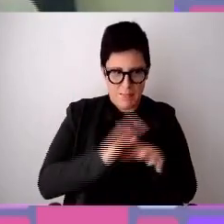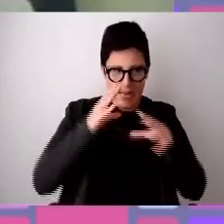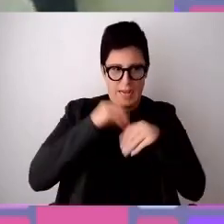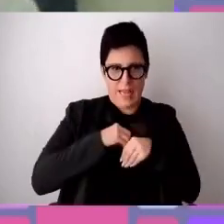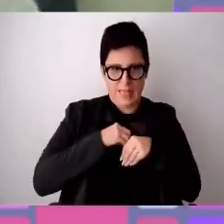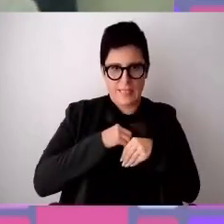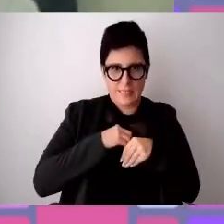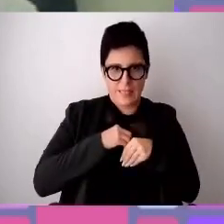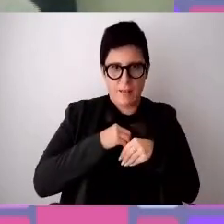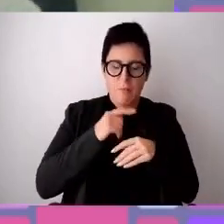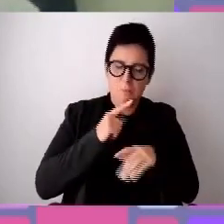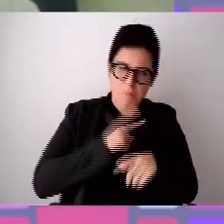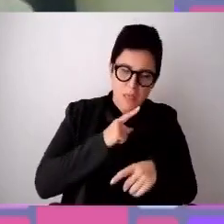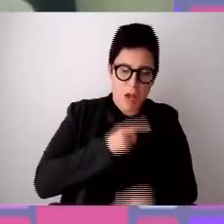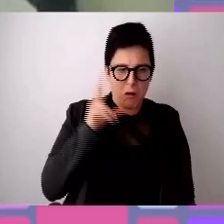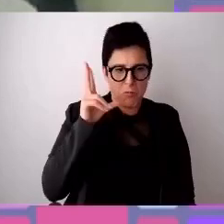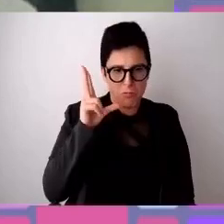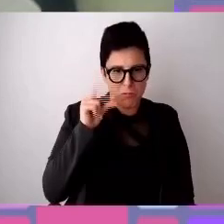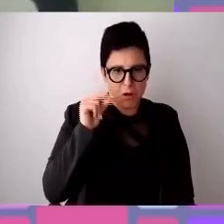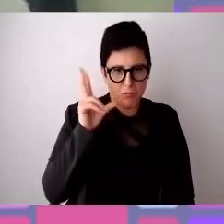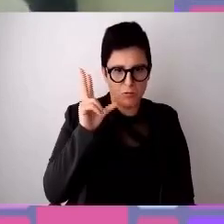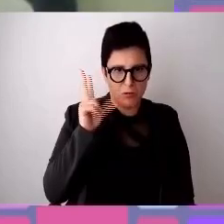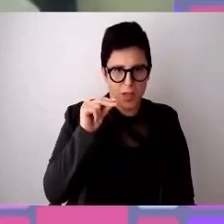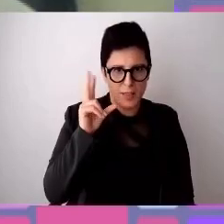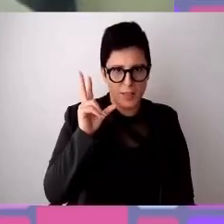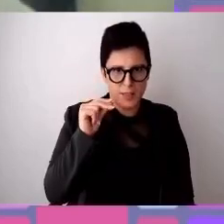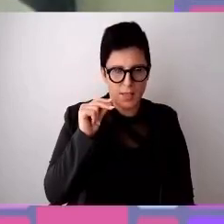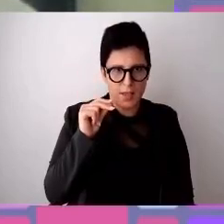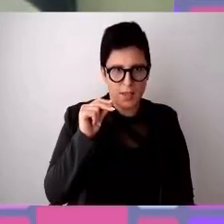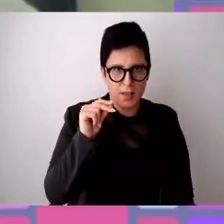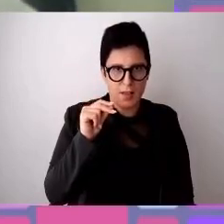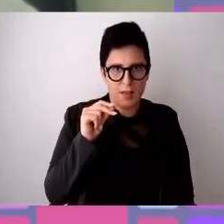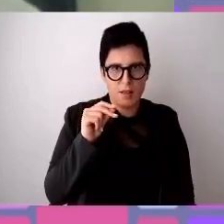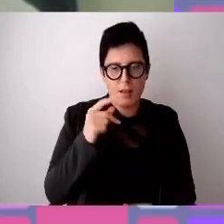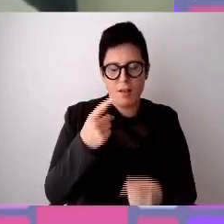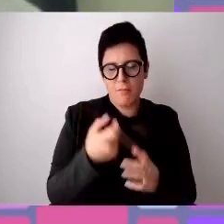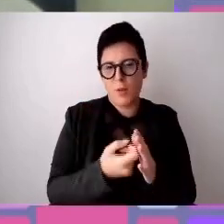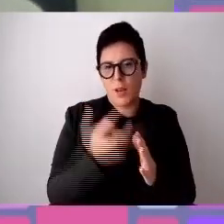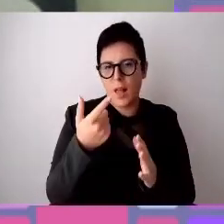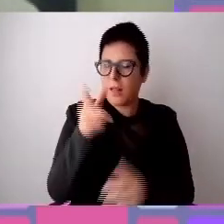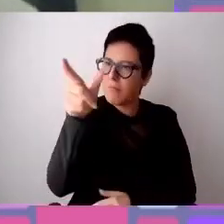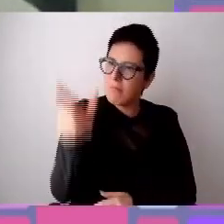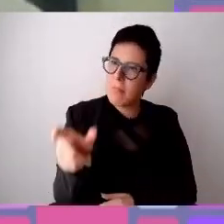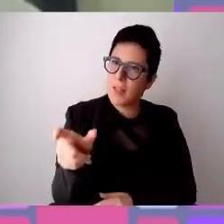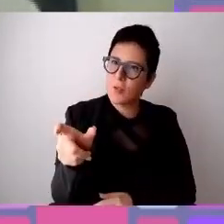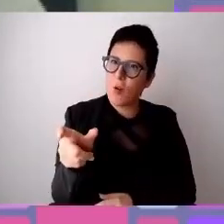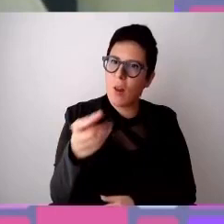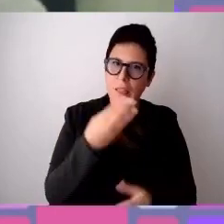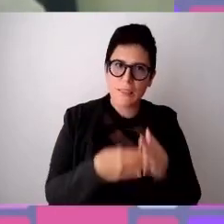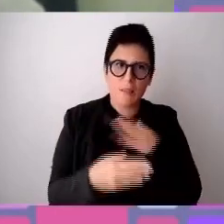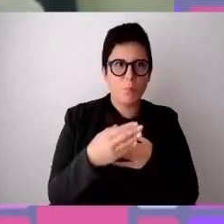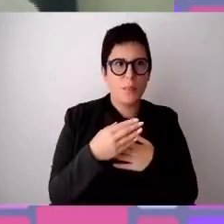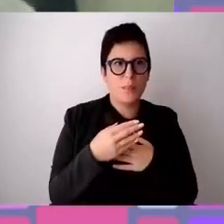nella mia conoscenza è veramente agli albori. È un tema molto importante per una persona con disabilità